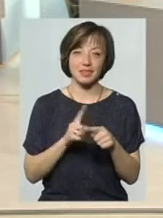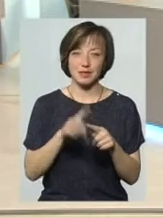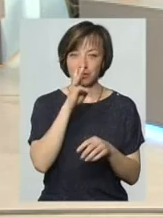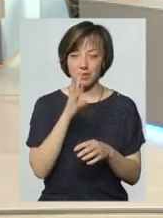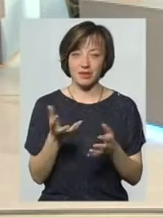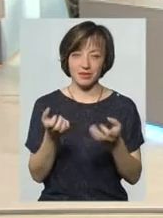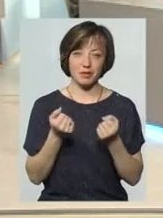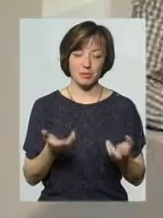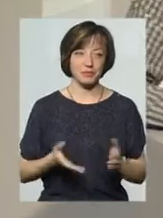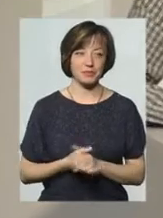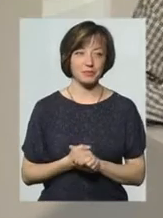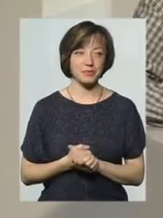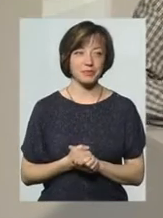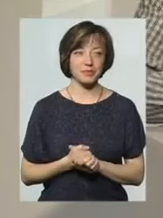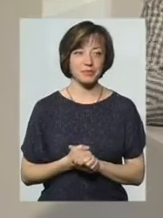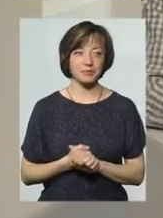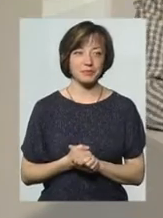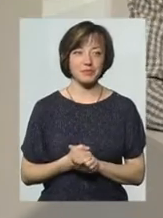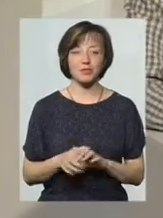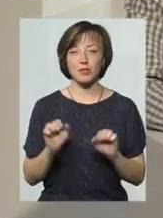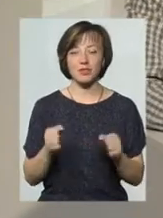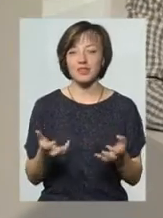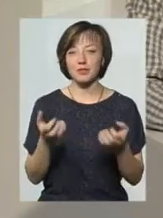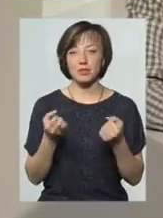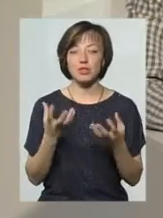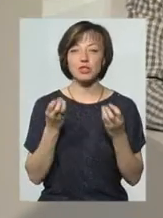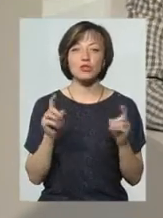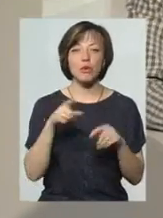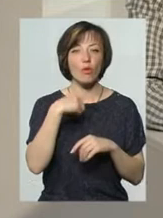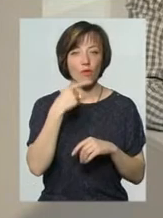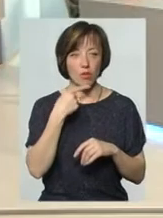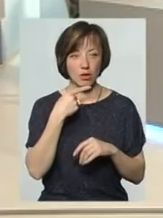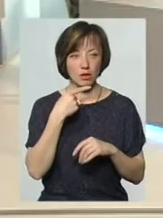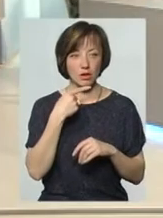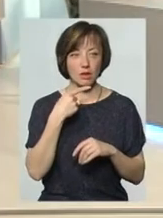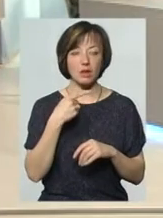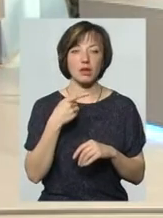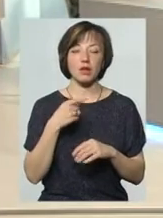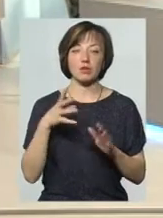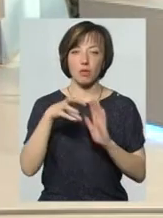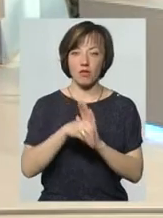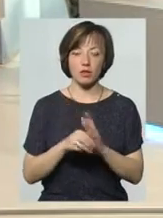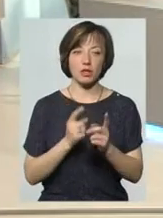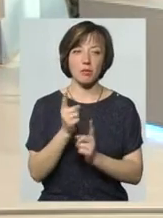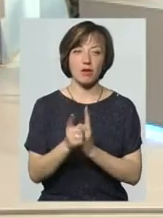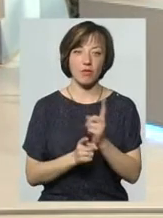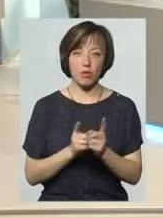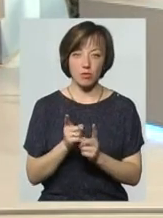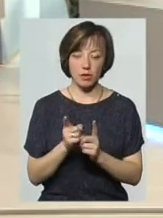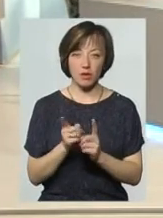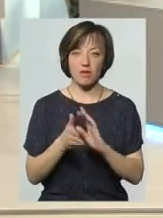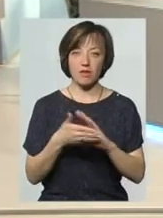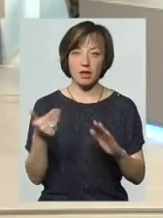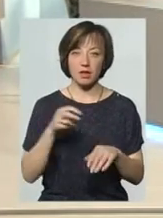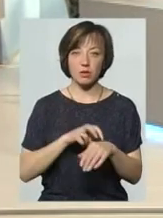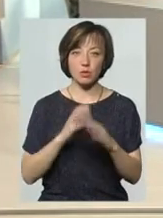Так. Ну, десь, не знаю, десь можливо і візьметься. Що ще говорить, що з проваженням цієї реформи викликати